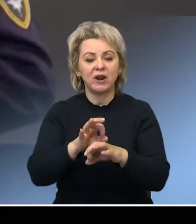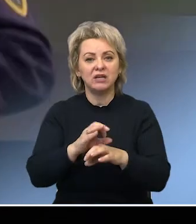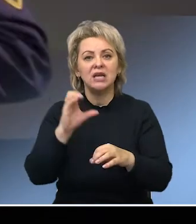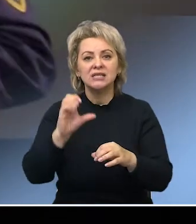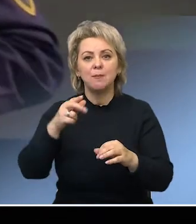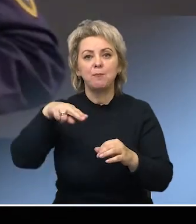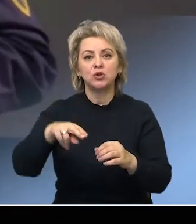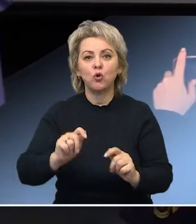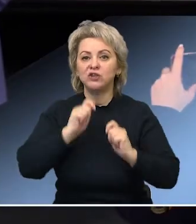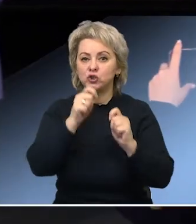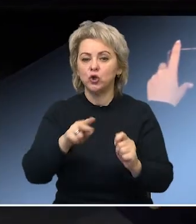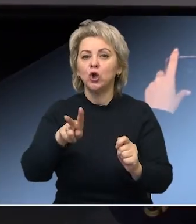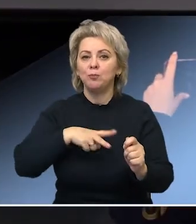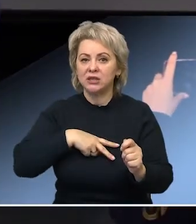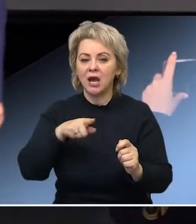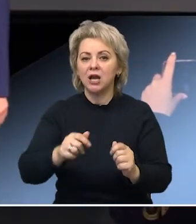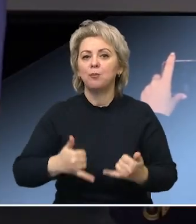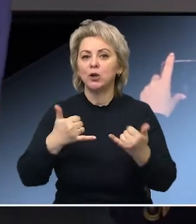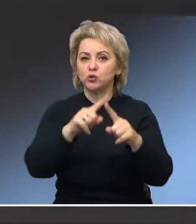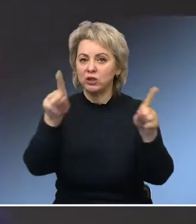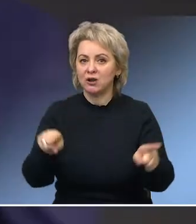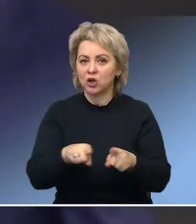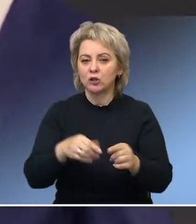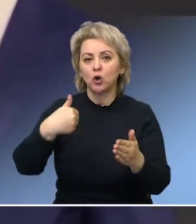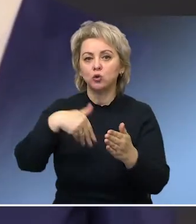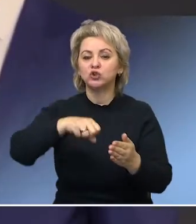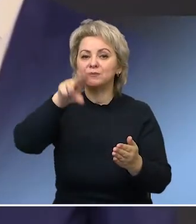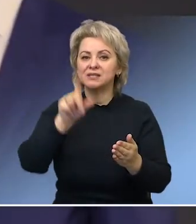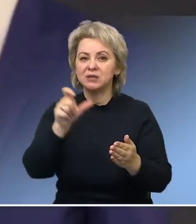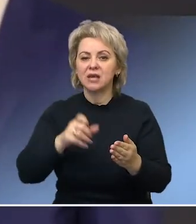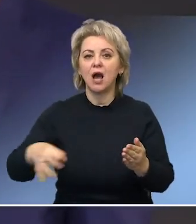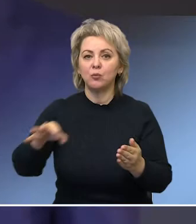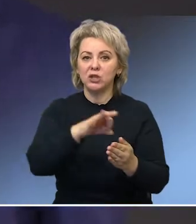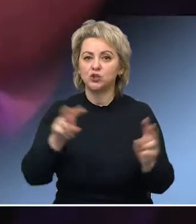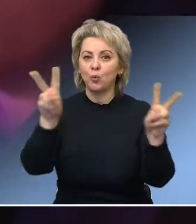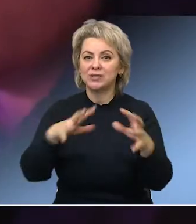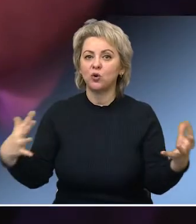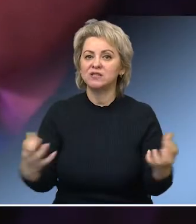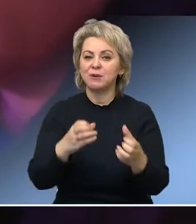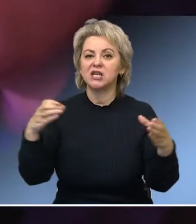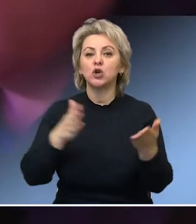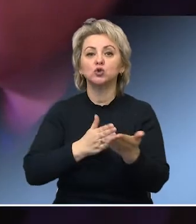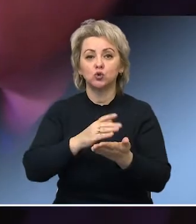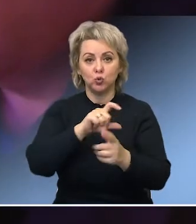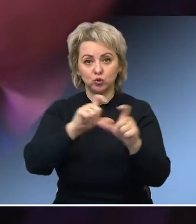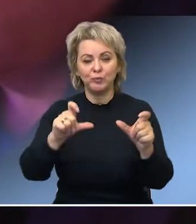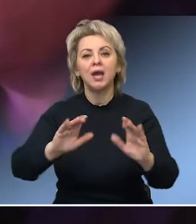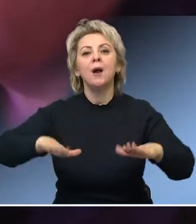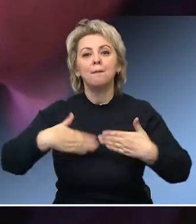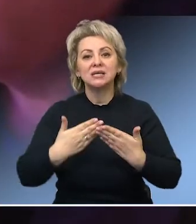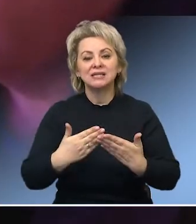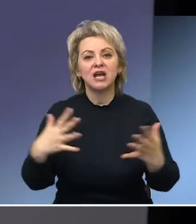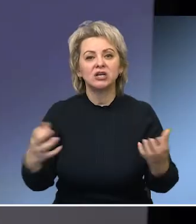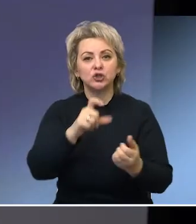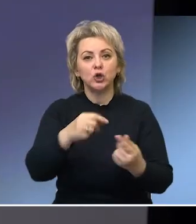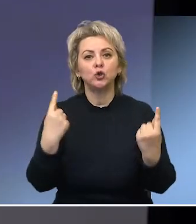юбилейные медали и почетные грамоты лучшим специалистам областной поисково-спасательной службы. Поздравили спасателей с юбилеем службы